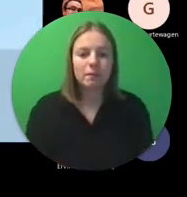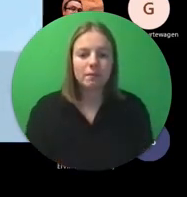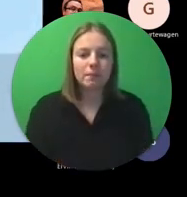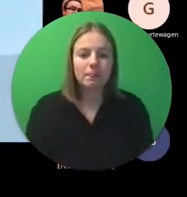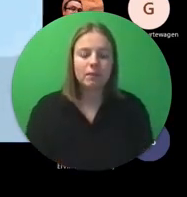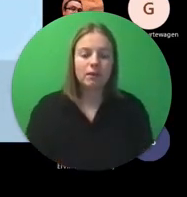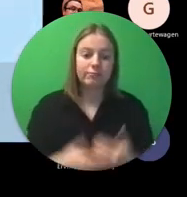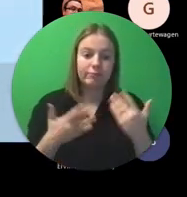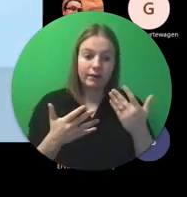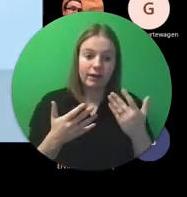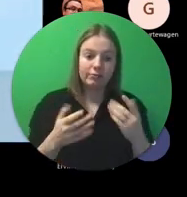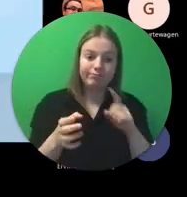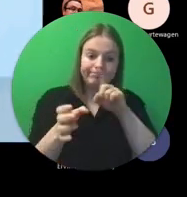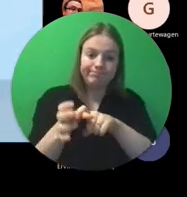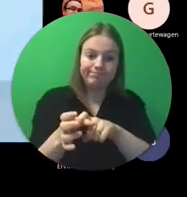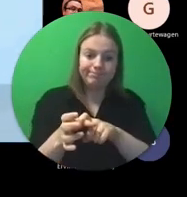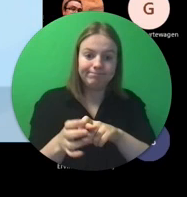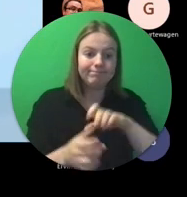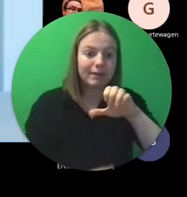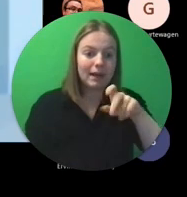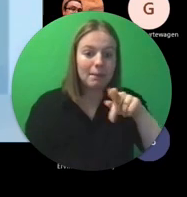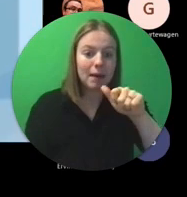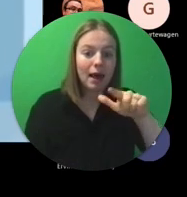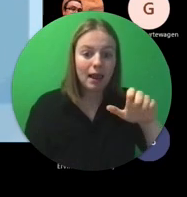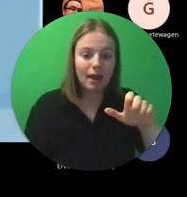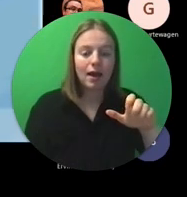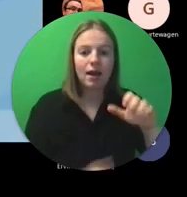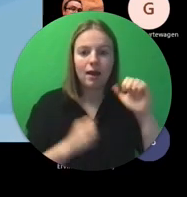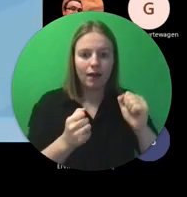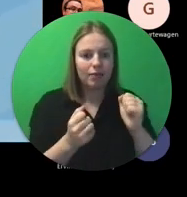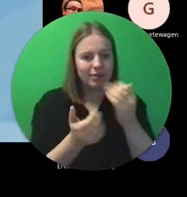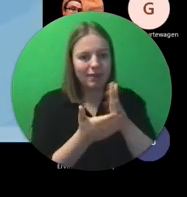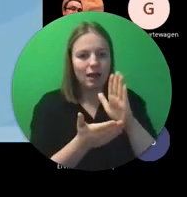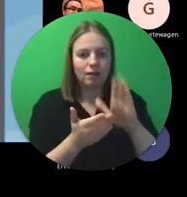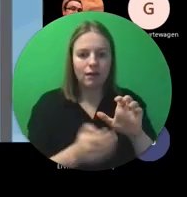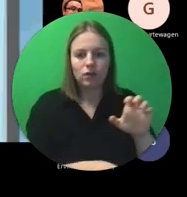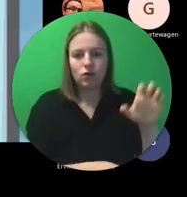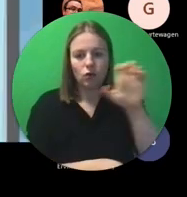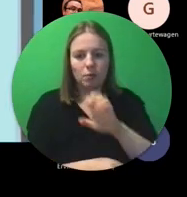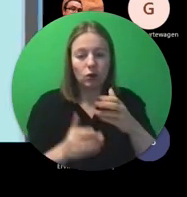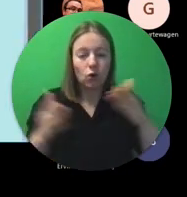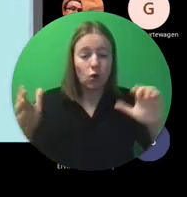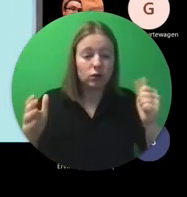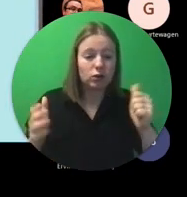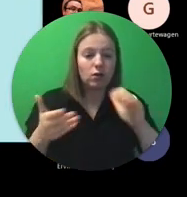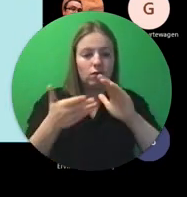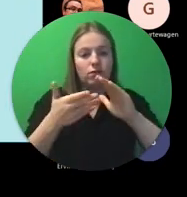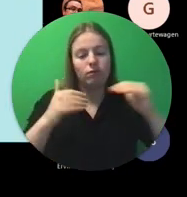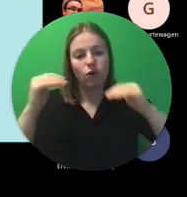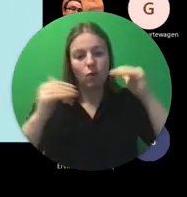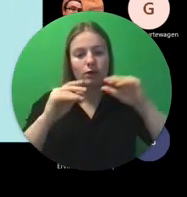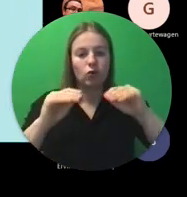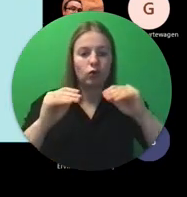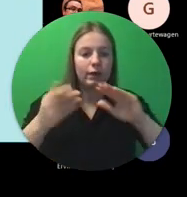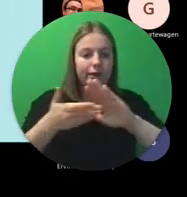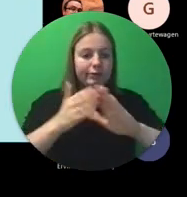Join Ipalae today and become part of Europe's biggest adult learning community.